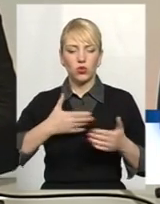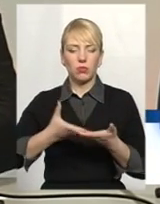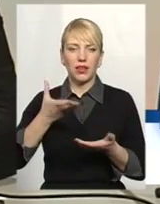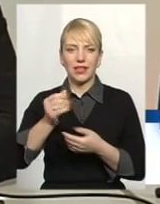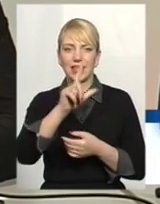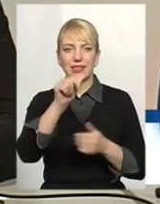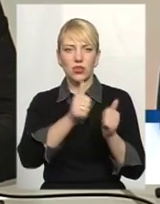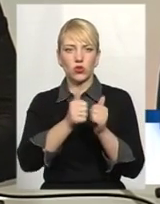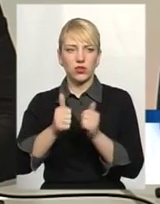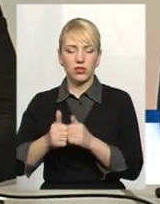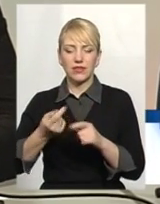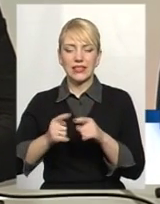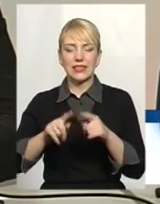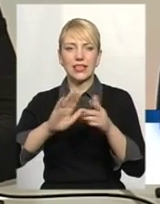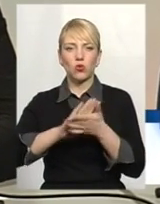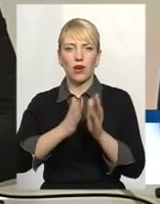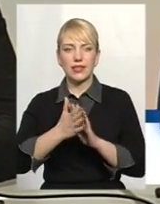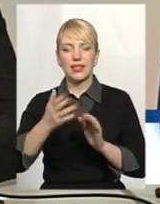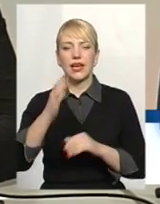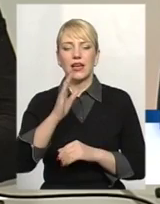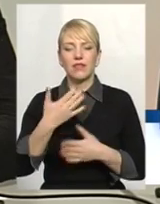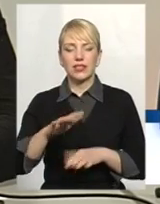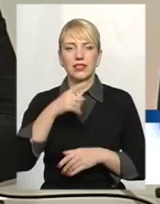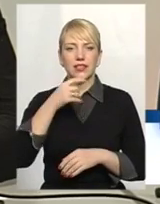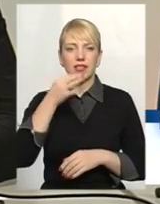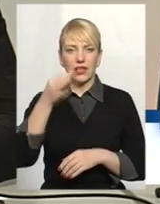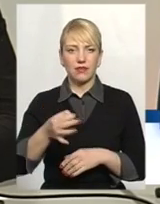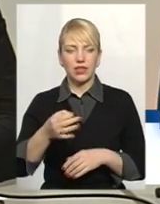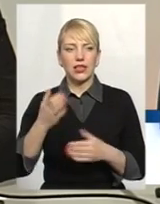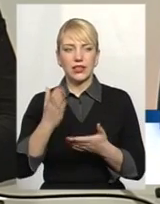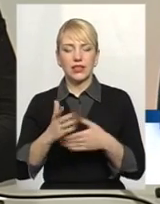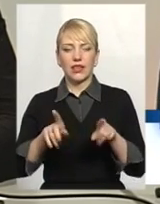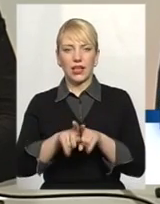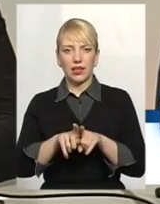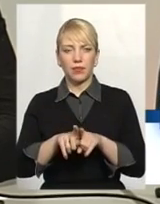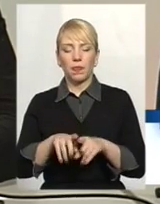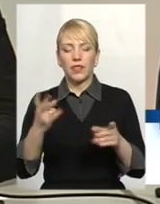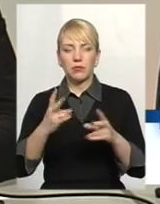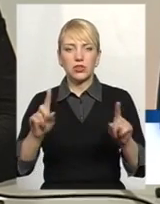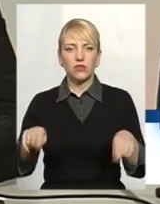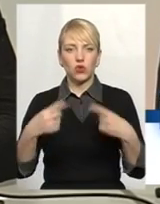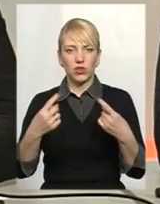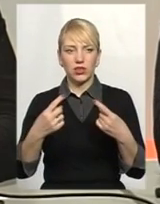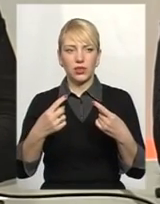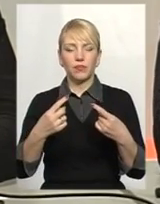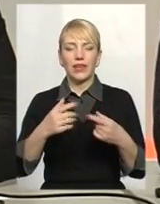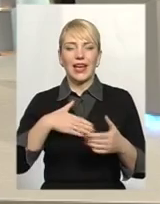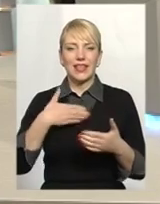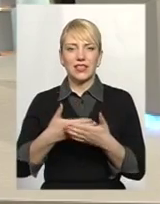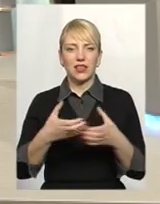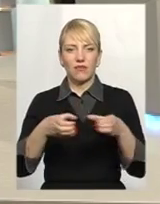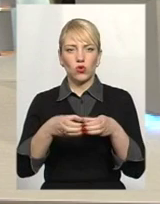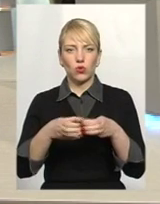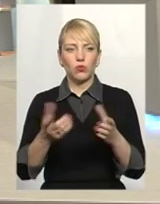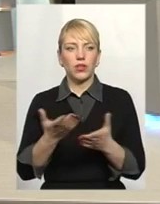за сусідів. В даній ситуації, як я вже раніше сказав, є такий момент, якби створити, оп'ять же, ініціативну групу,